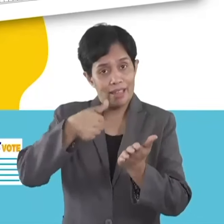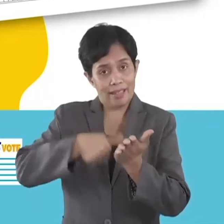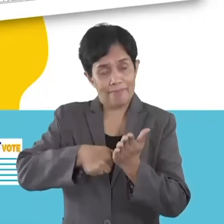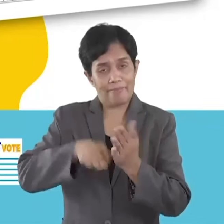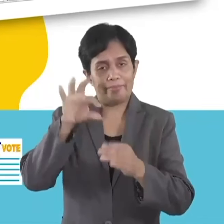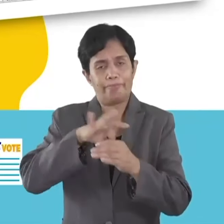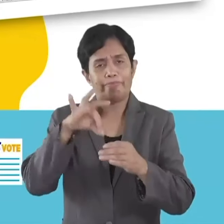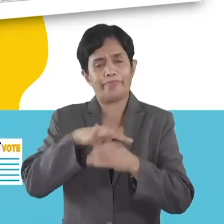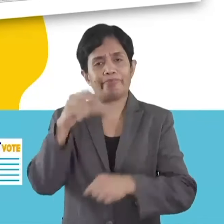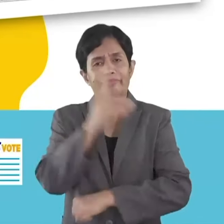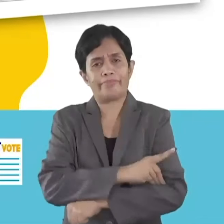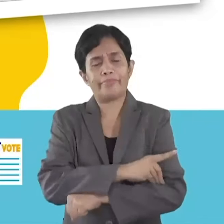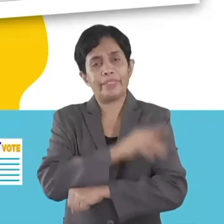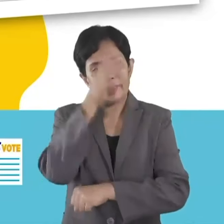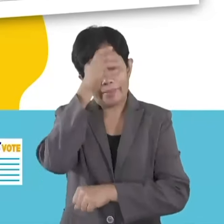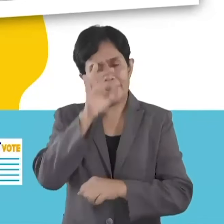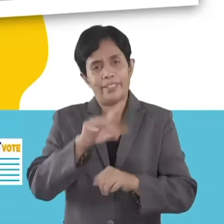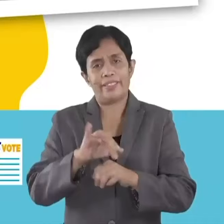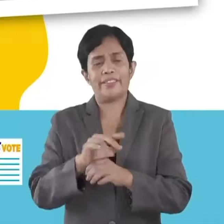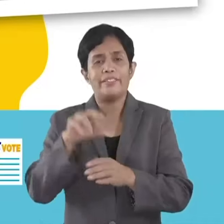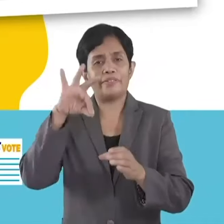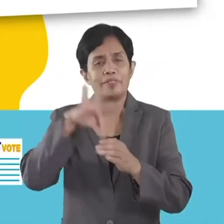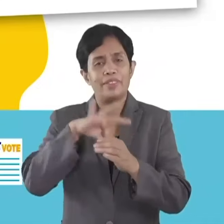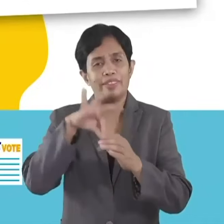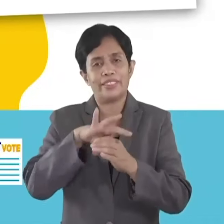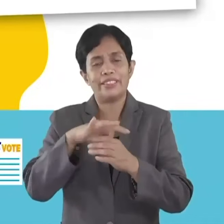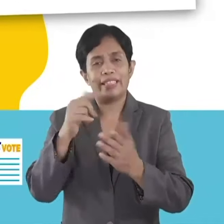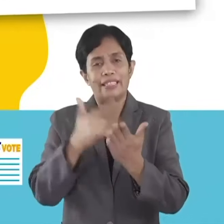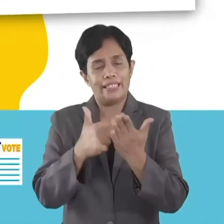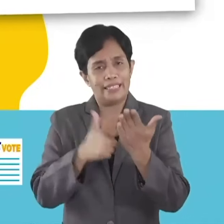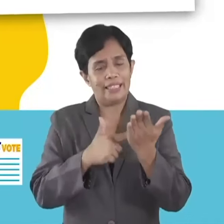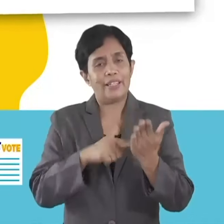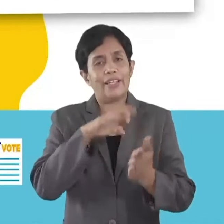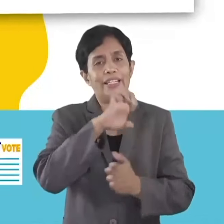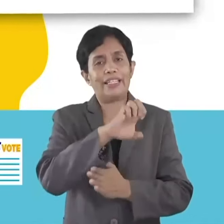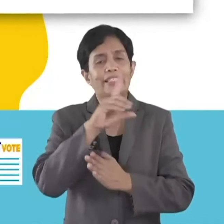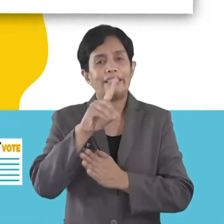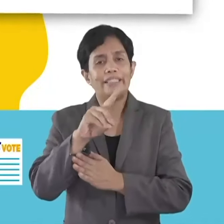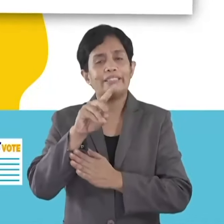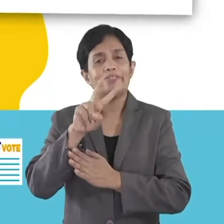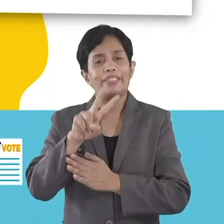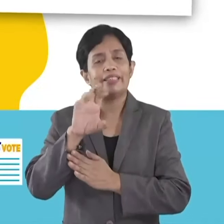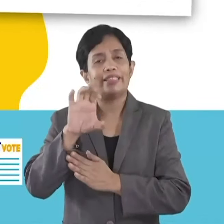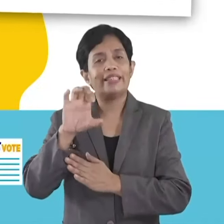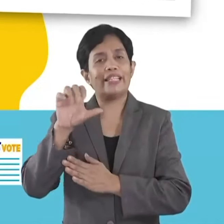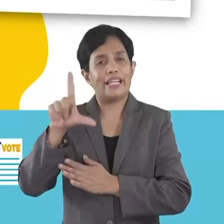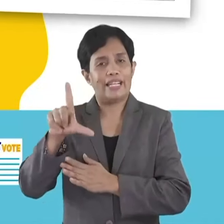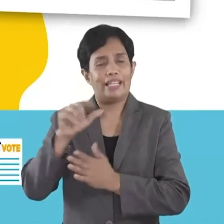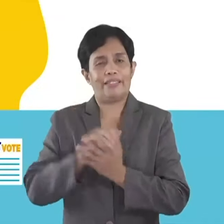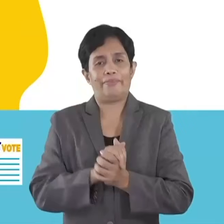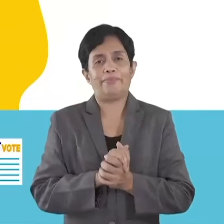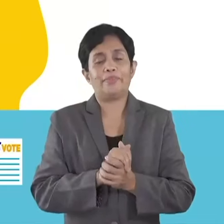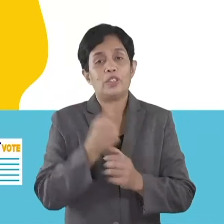nga mupirma o mutham mark sa Election Day Computerized Voters List o EDCVL for